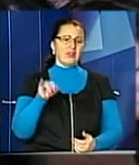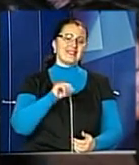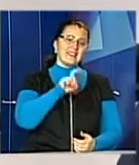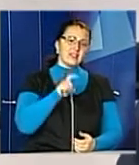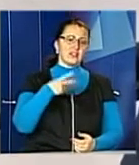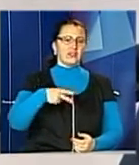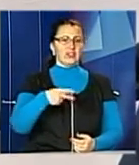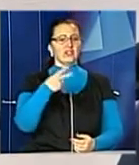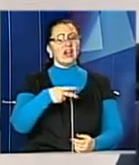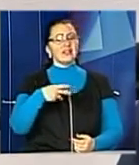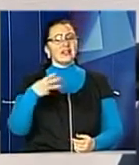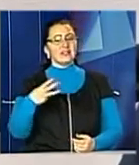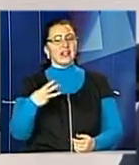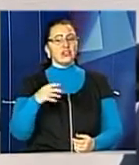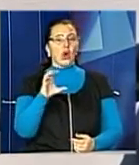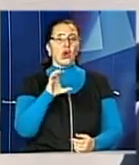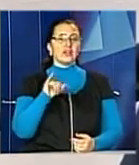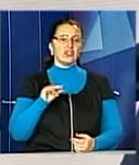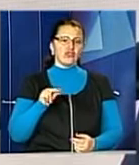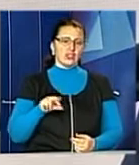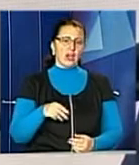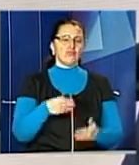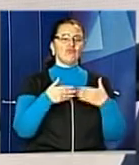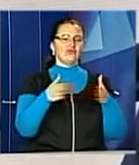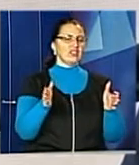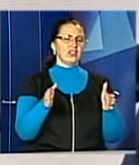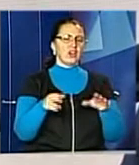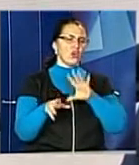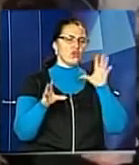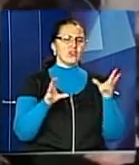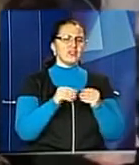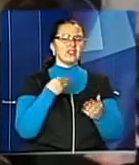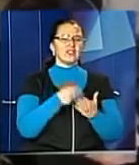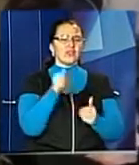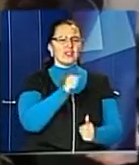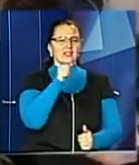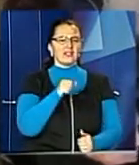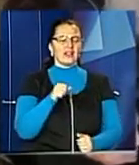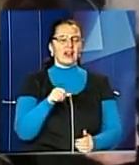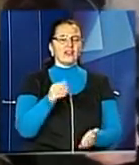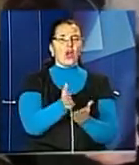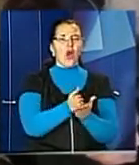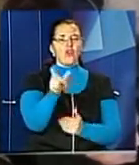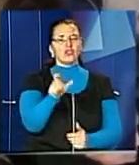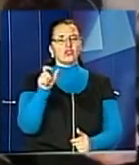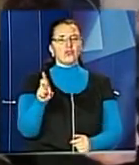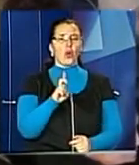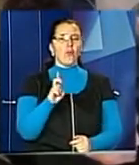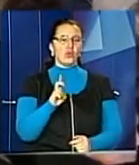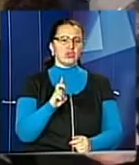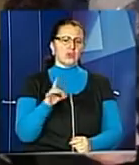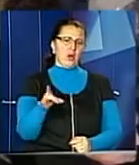Уже 23 січня перед громадськістю відкриють усі карти чиновники Бузького району. Віталій Гамадин, Назар Петуляк, новини.